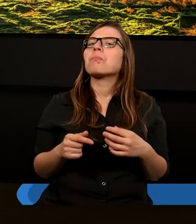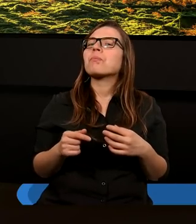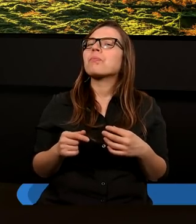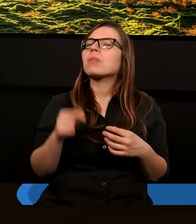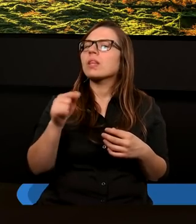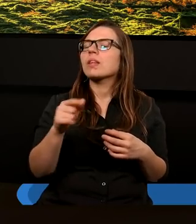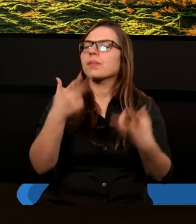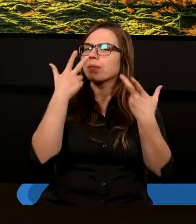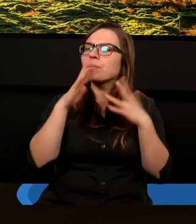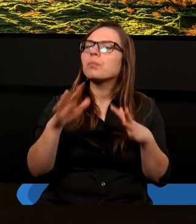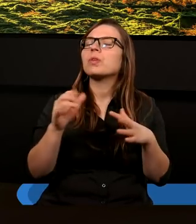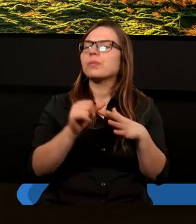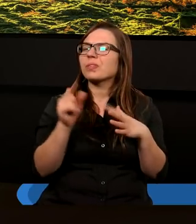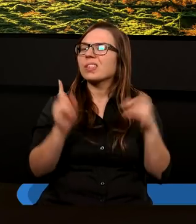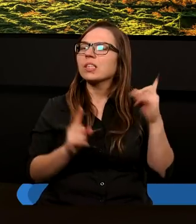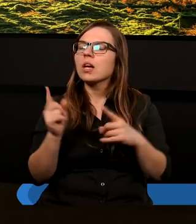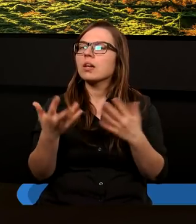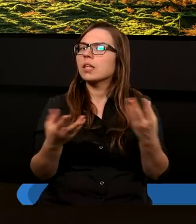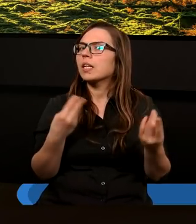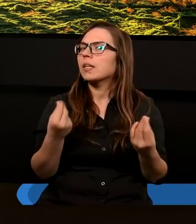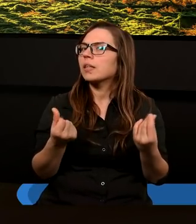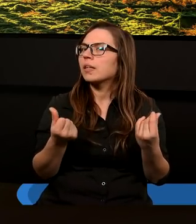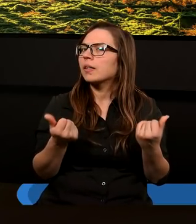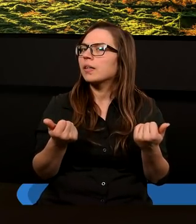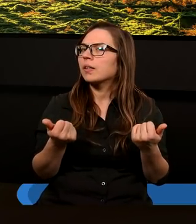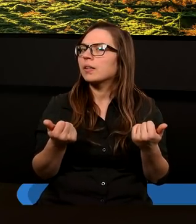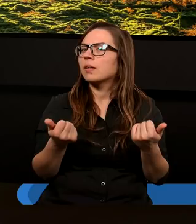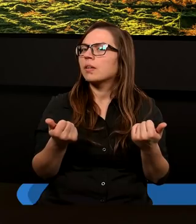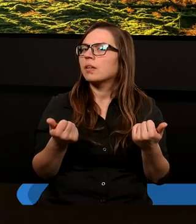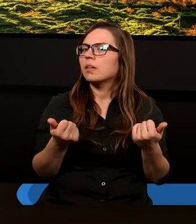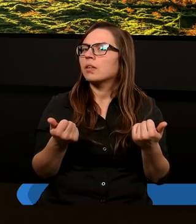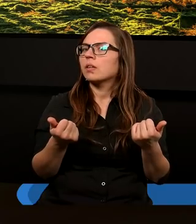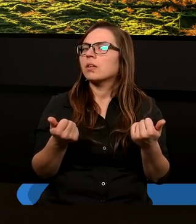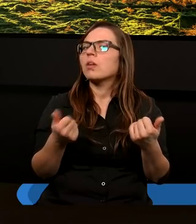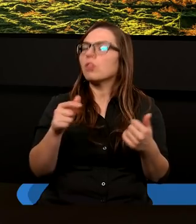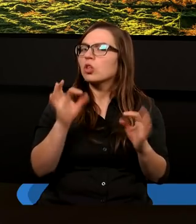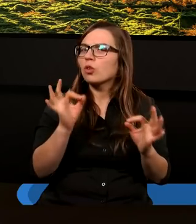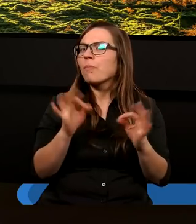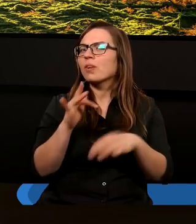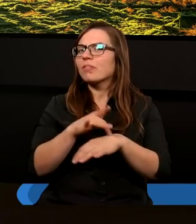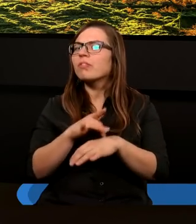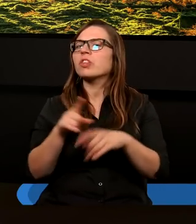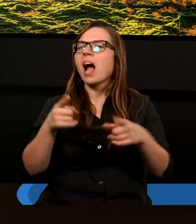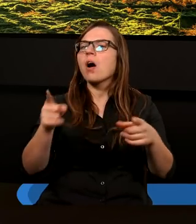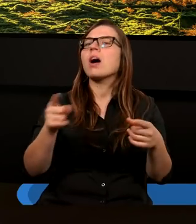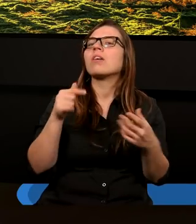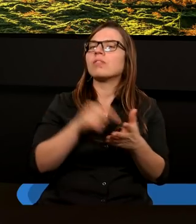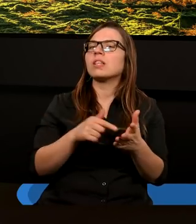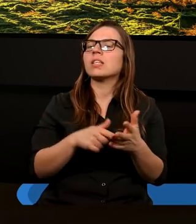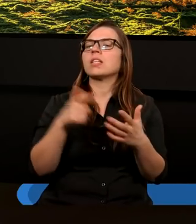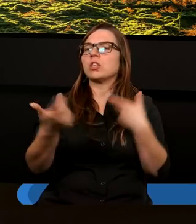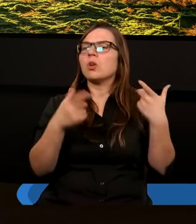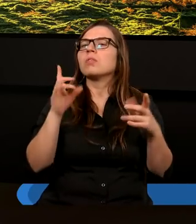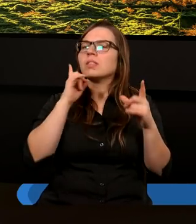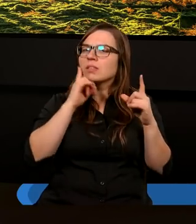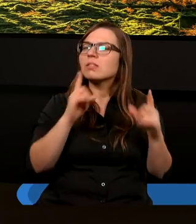bo okazuje się, że czasami jak się te konflikty rozwiązuje, no właśnie robiąc takie